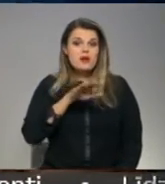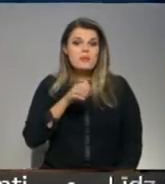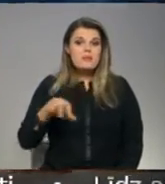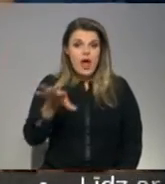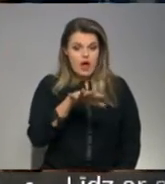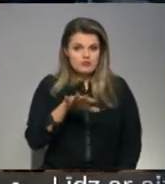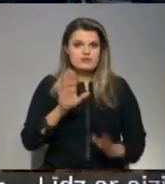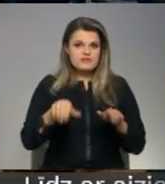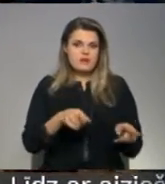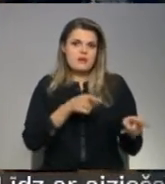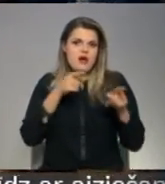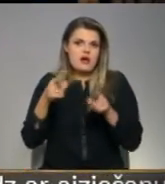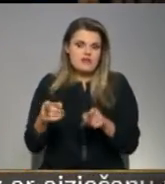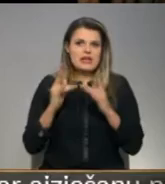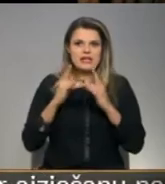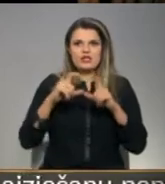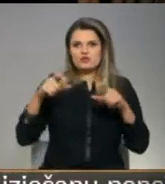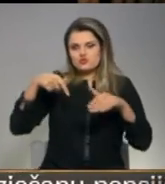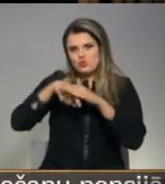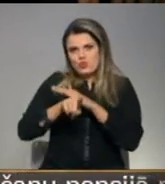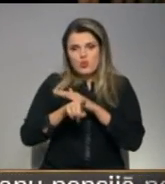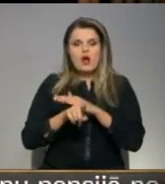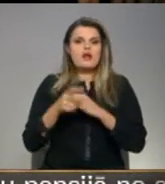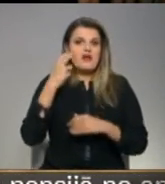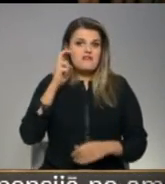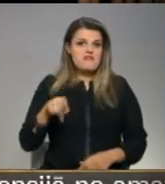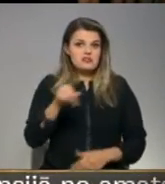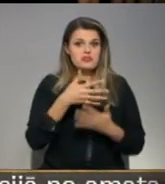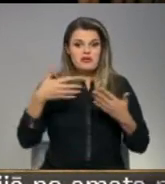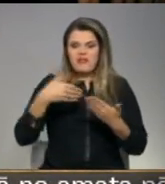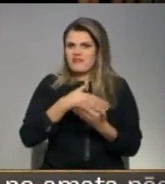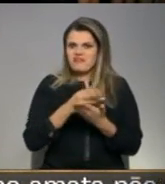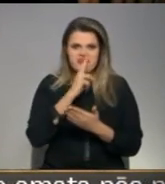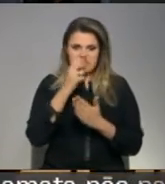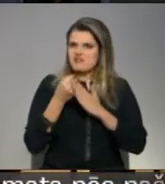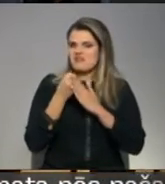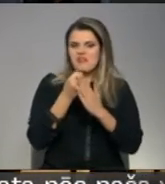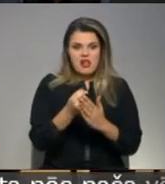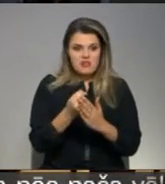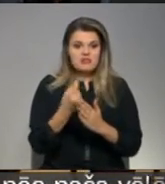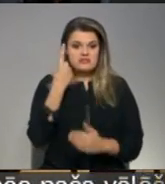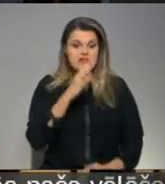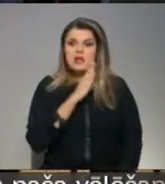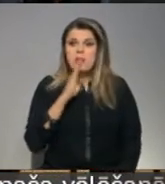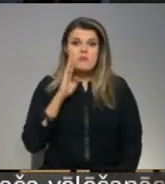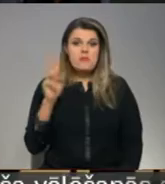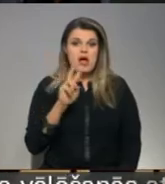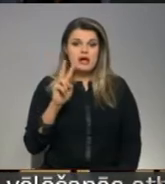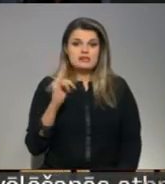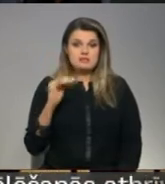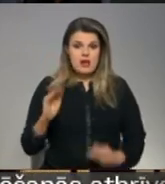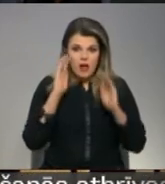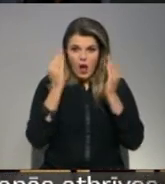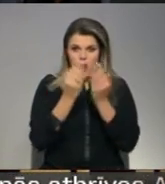dārs varētu parvietoties uz internātskolas telpām, vai cāku vairākums neatbalsta šo ieceri. Vienai no māmiņām, kuras bērnim ir